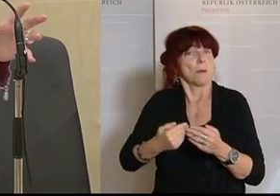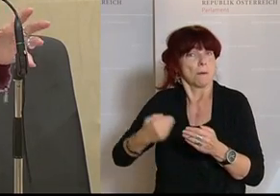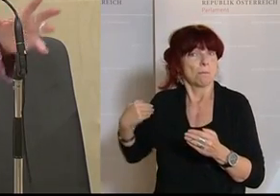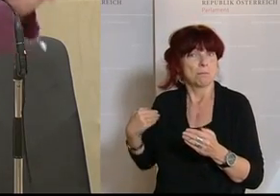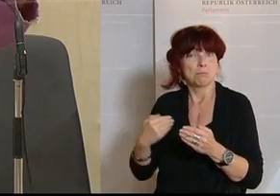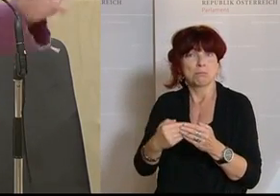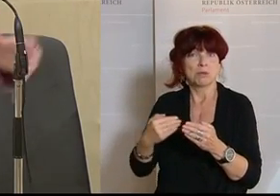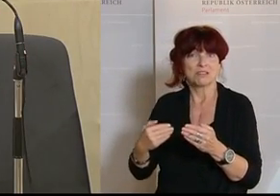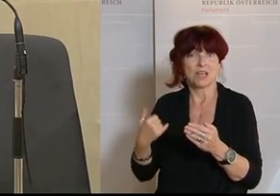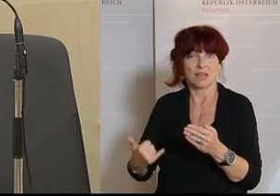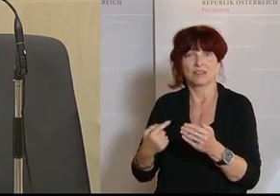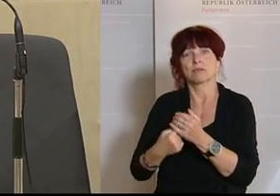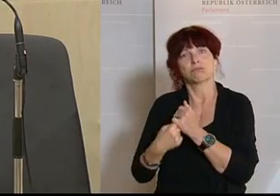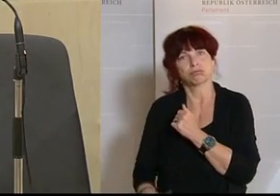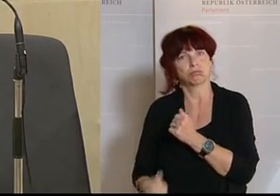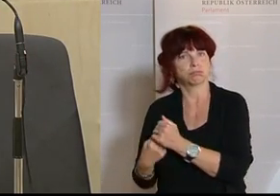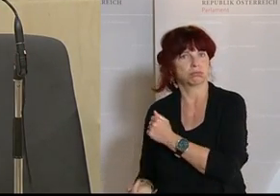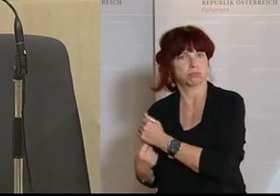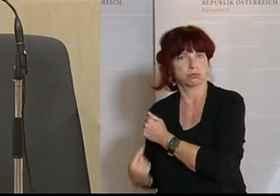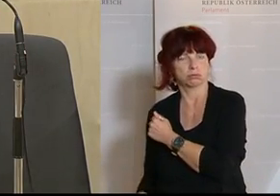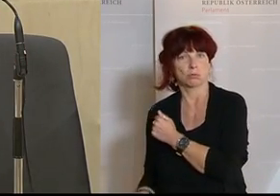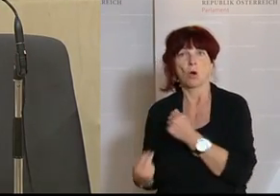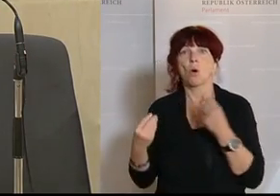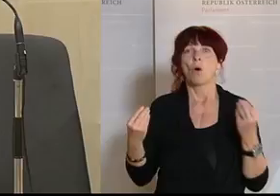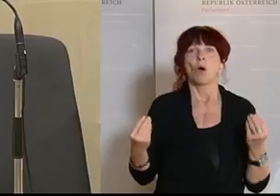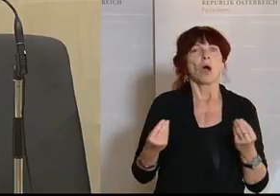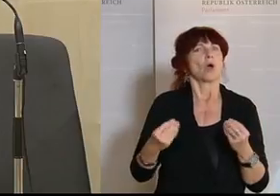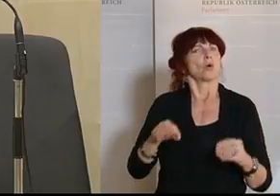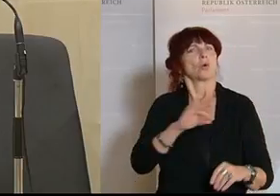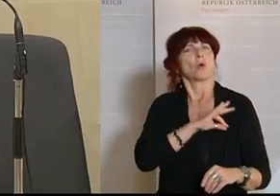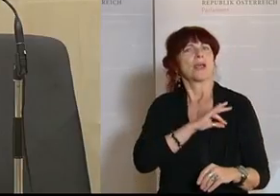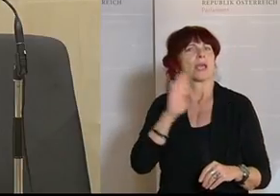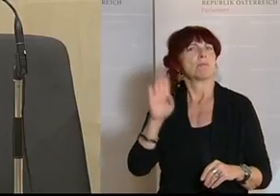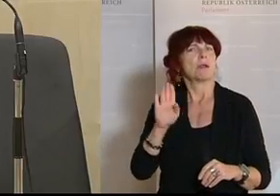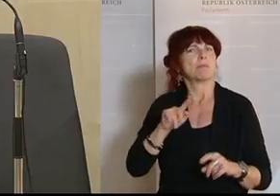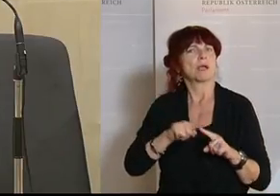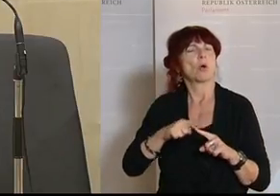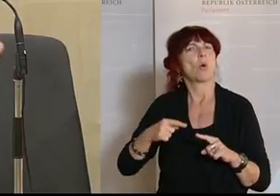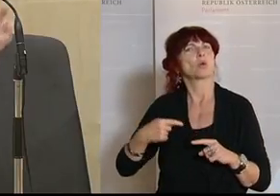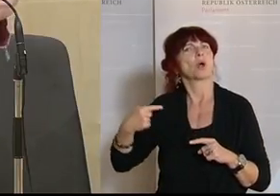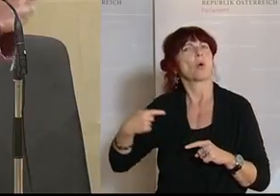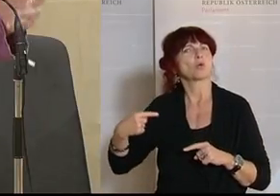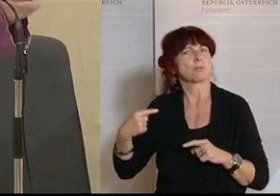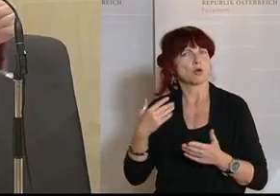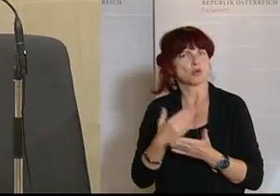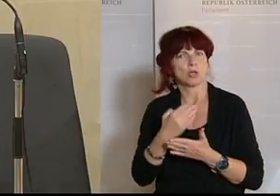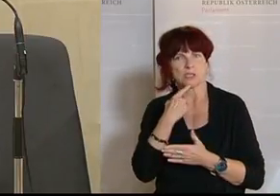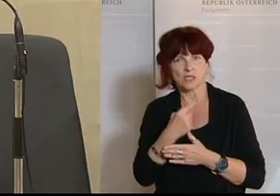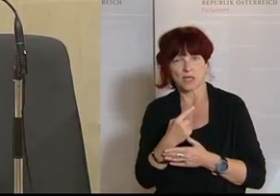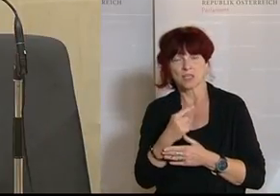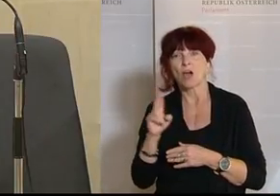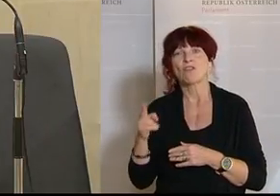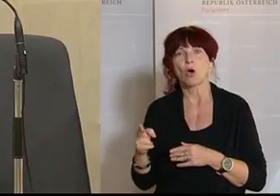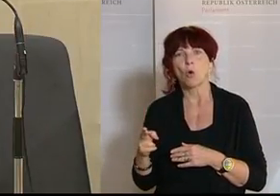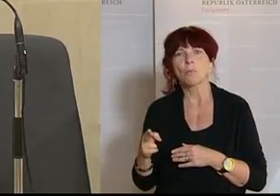weil sie, hat Kollegin Blimmlinger ja auch schon erwähnt und auch Kollegin Großbauer, weil sie zum Beispiel mehr als ein geringfügiges